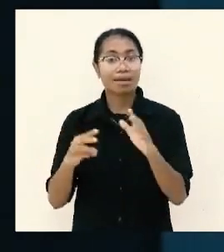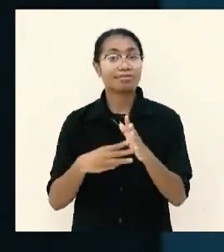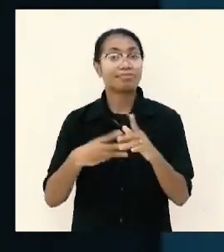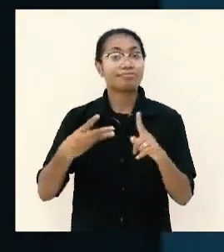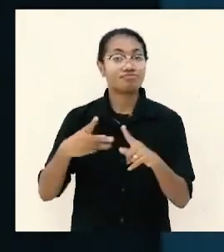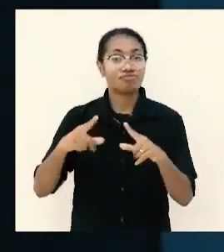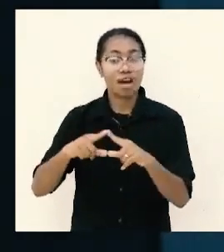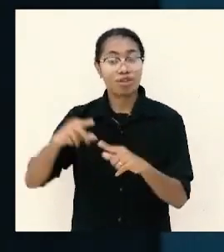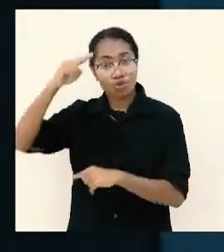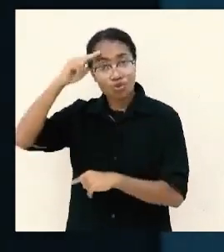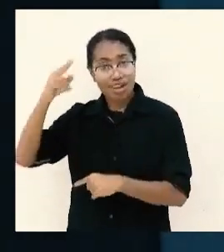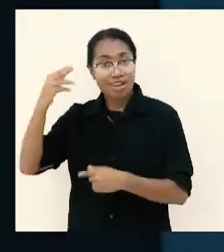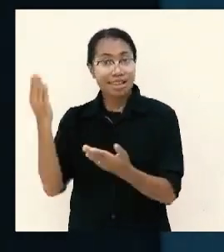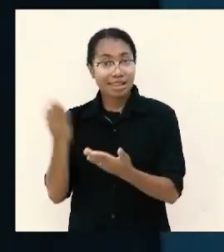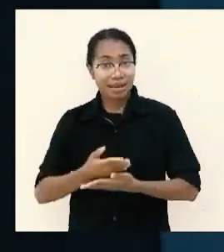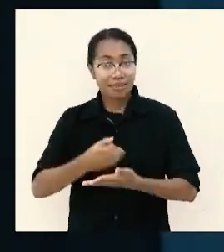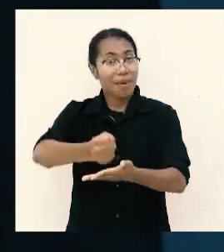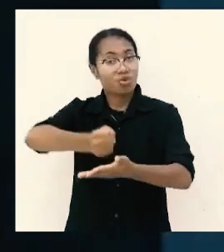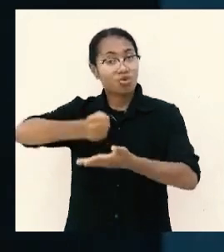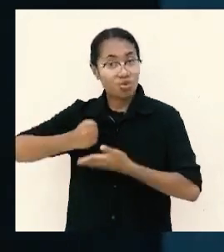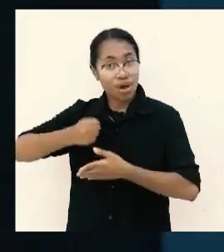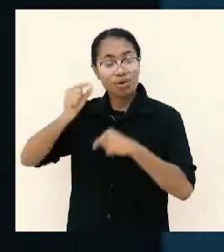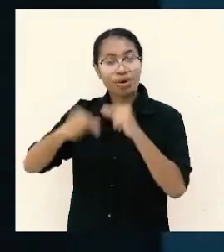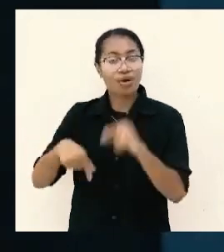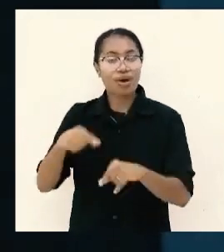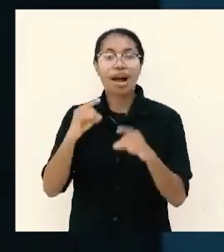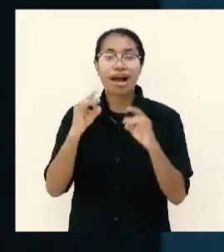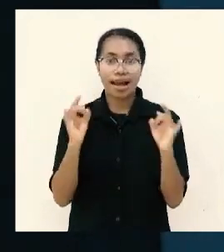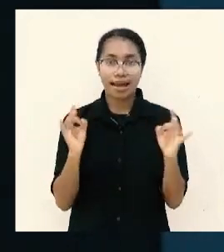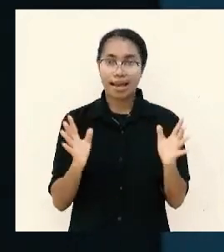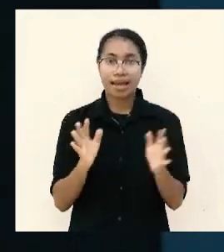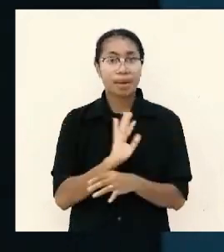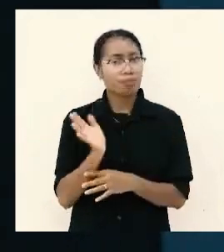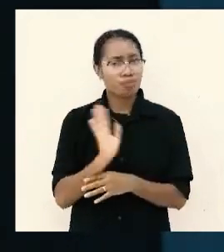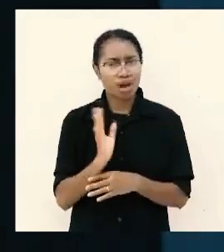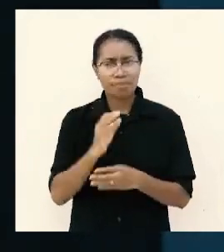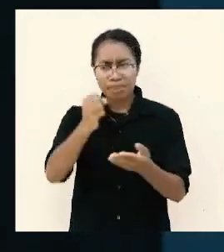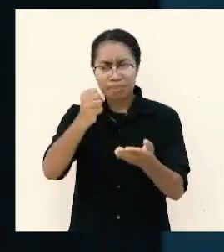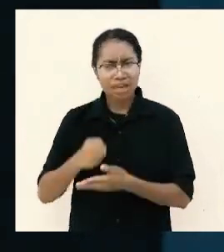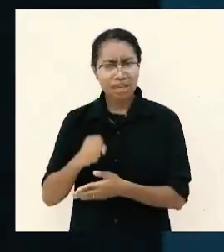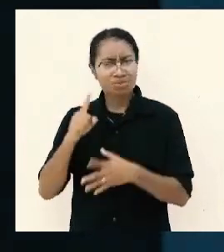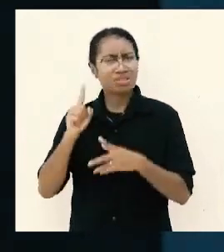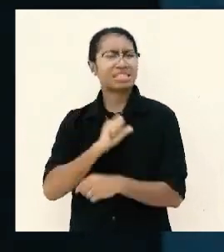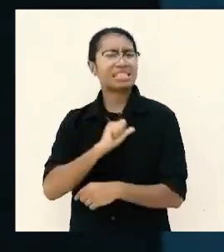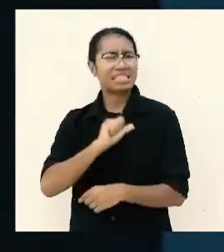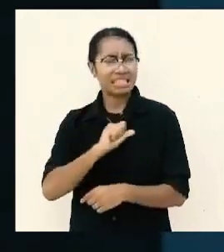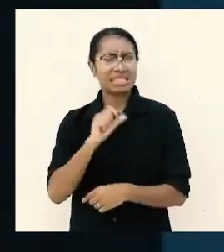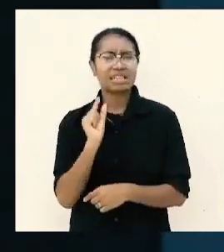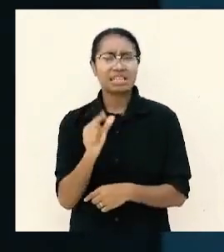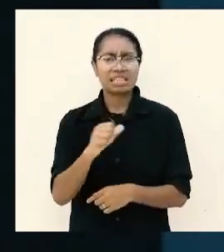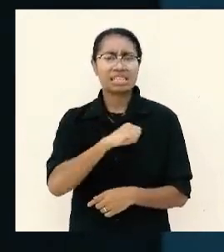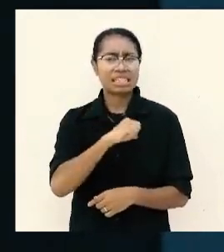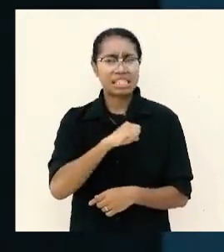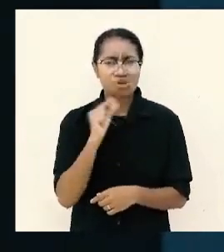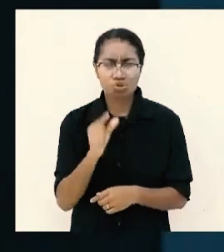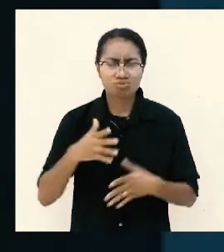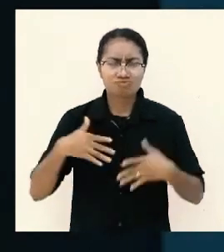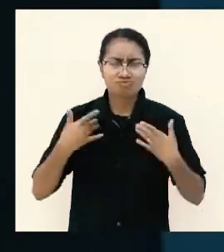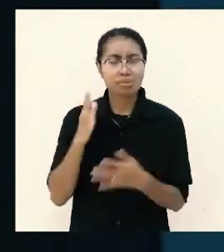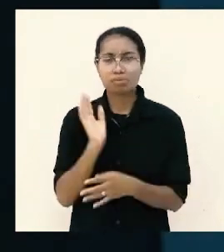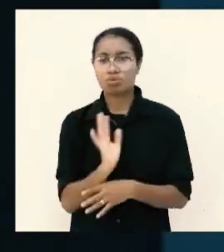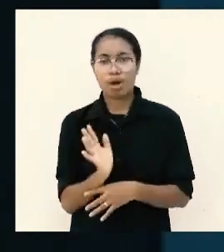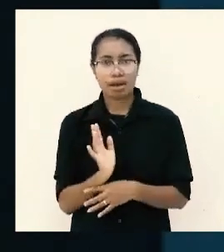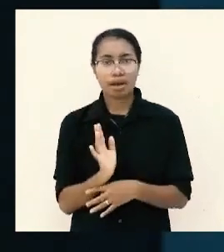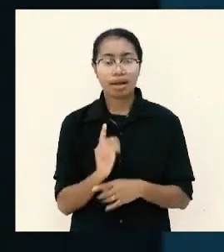menerima bantuan-bantuan dari orang lain bukan pemberian itu sendiri yang menyukakan kita sebenarnya